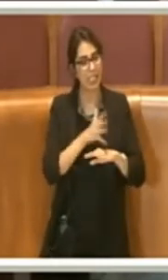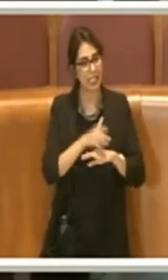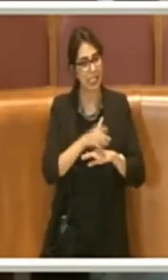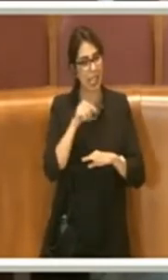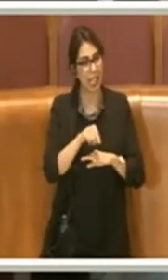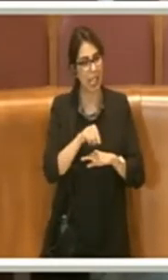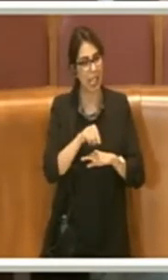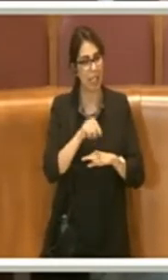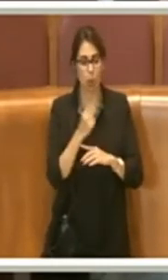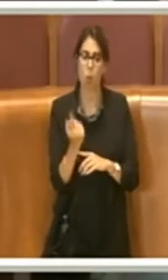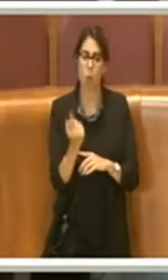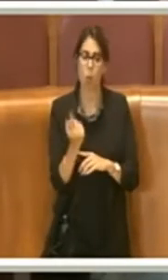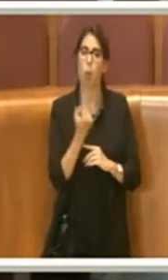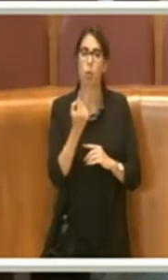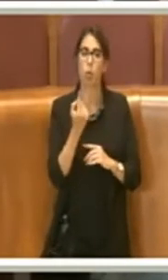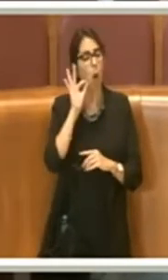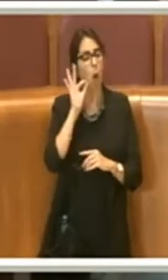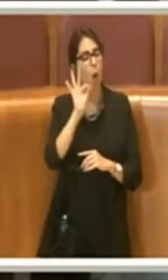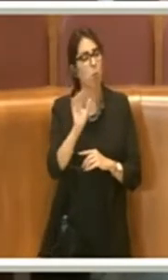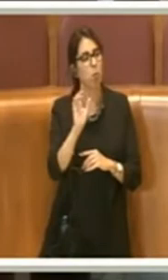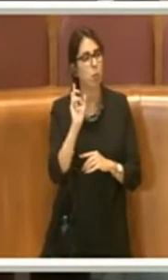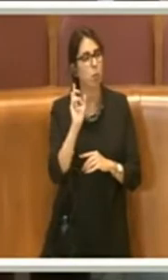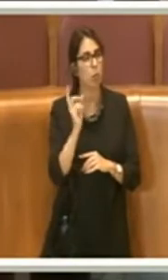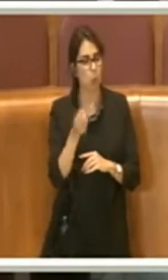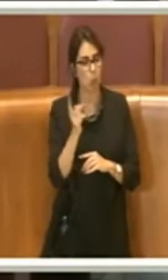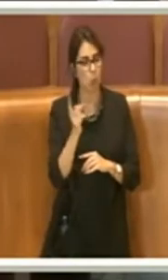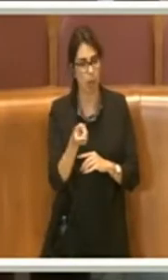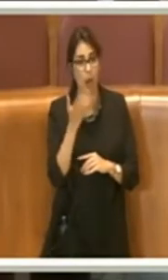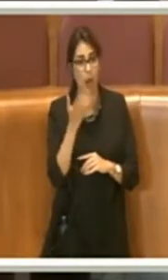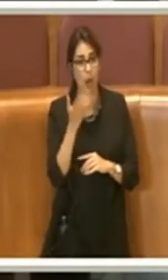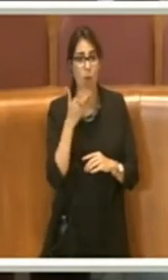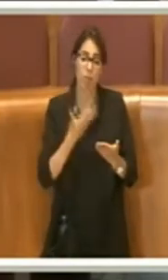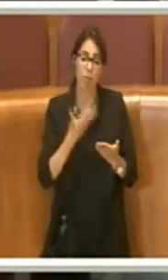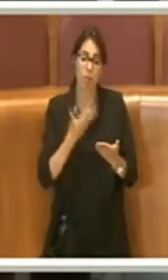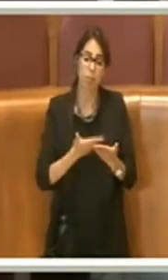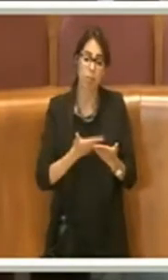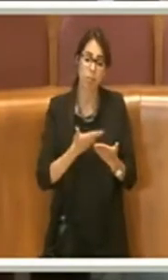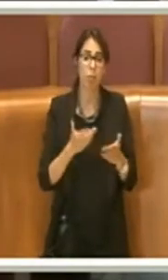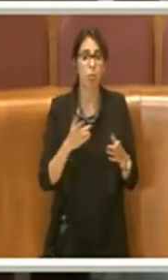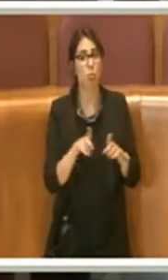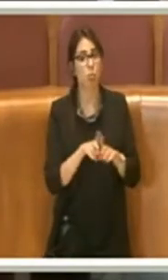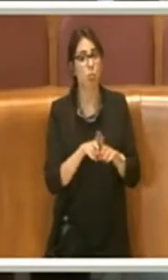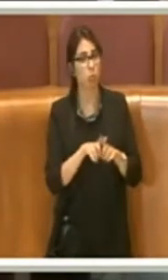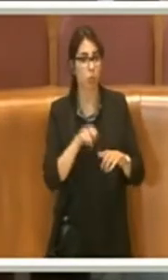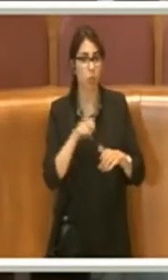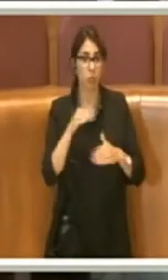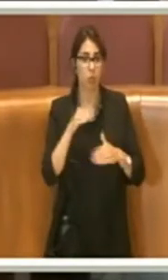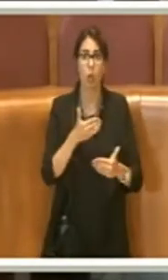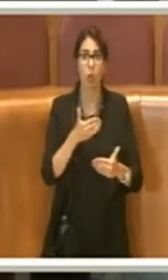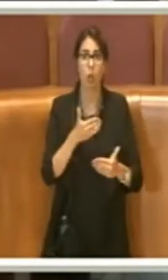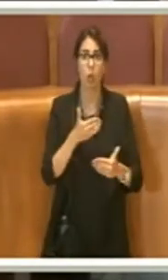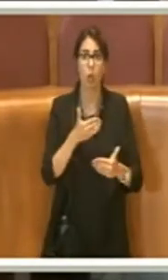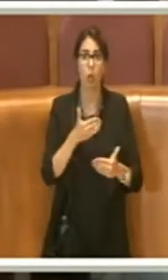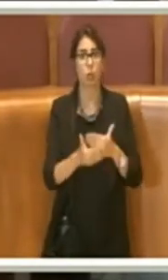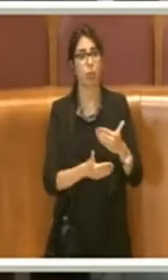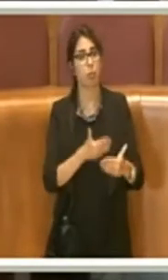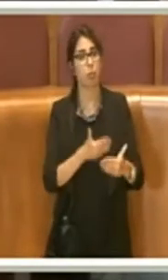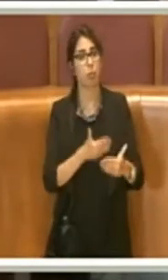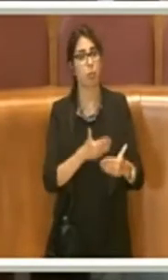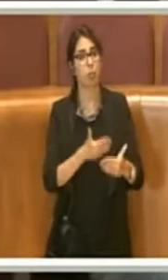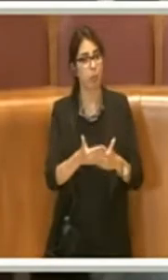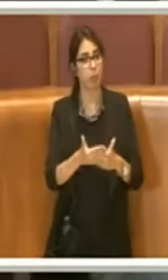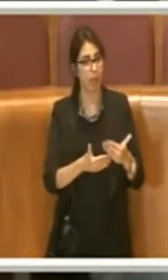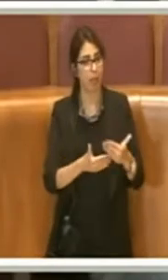'unica direzione di permettere uno svolgimento sia per ciò che riguarda la parte